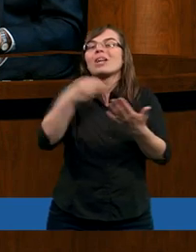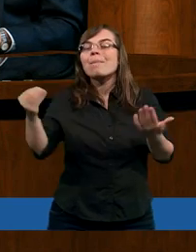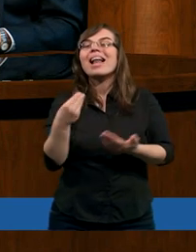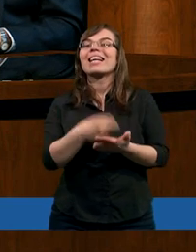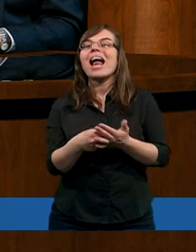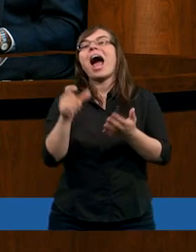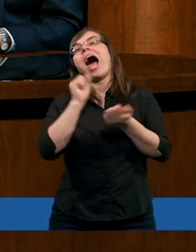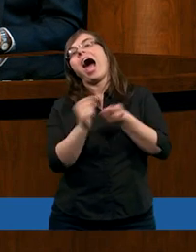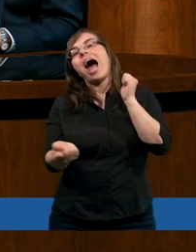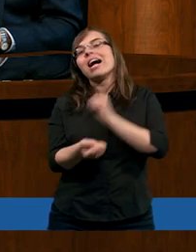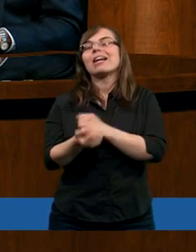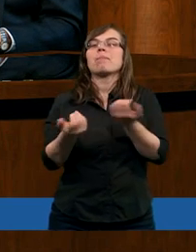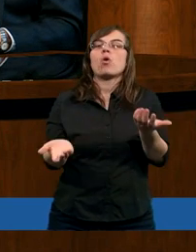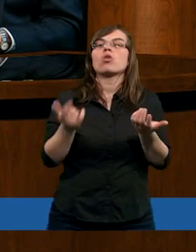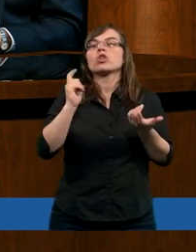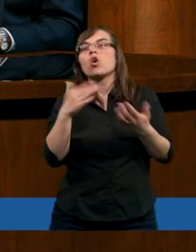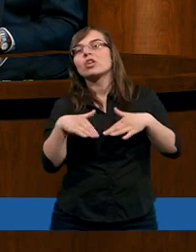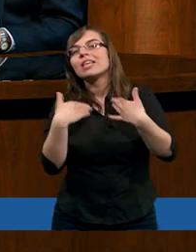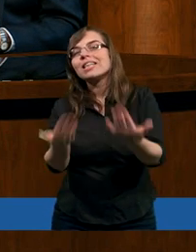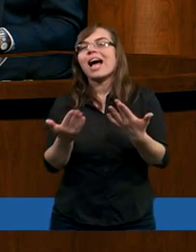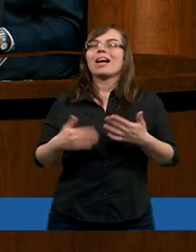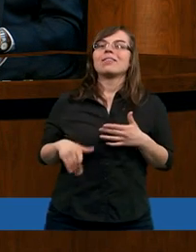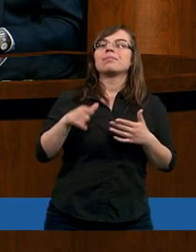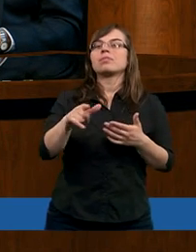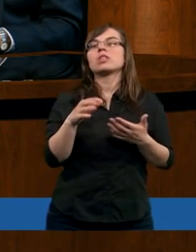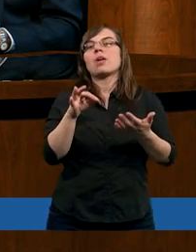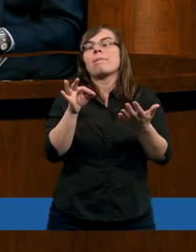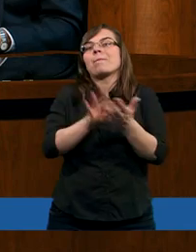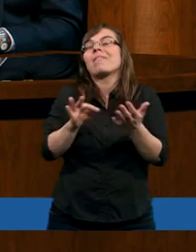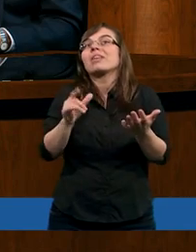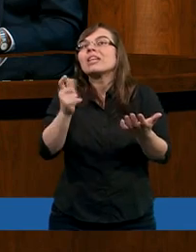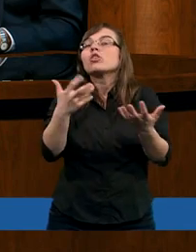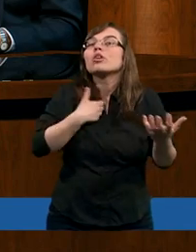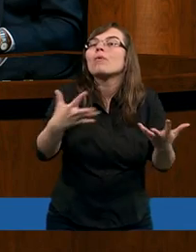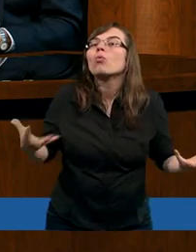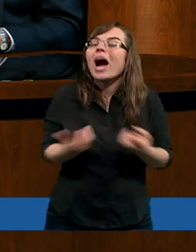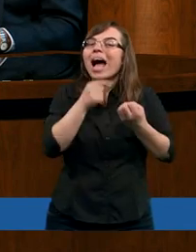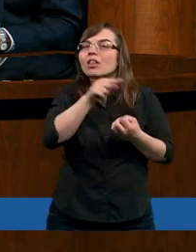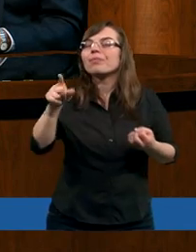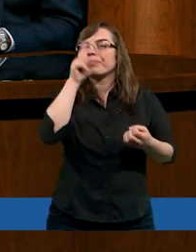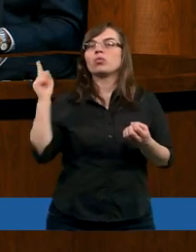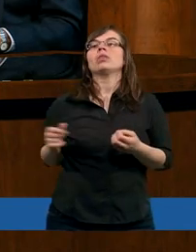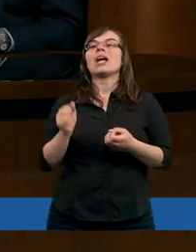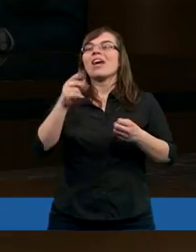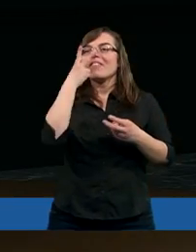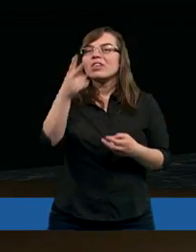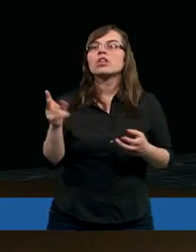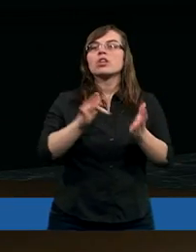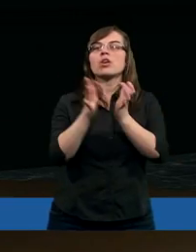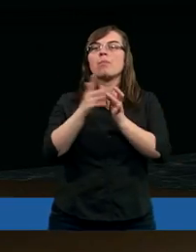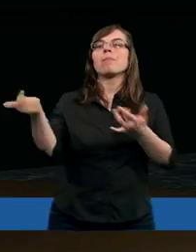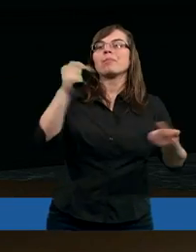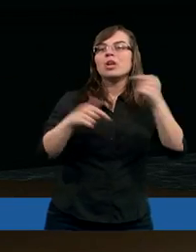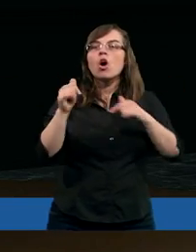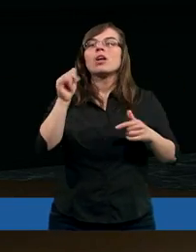cenę albo coś dać sami z tego, co chcieli uratować. A tutaj widzimy, że właśnie